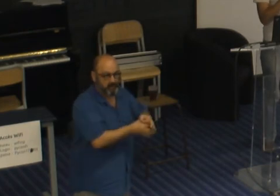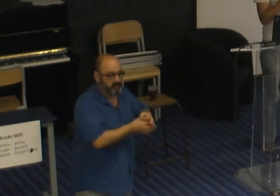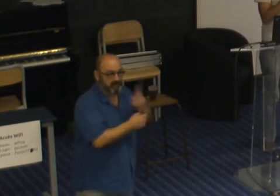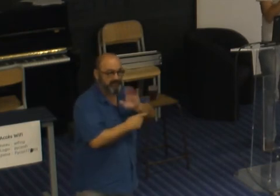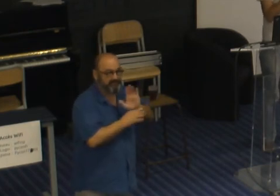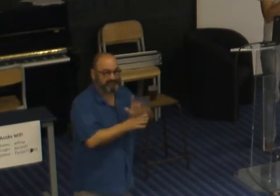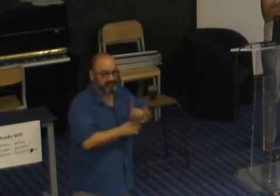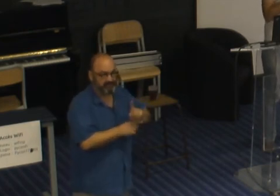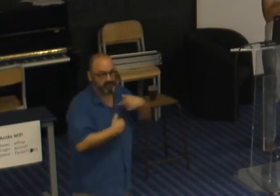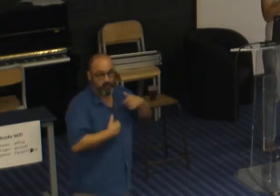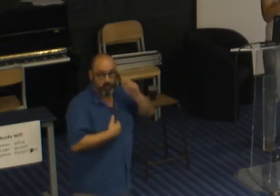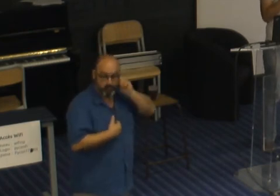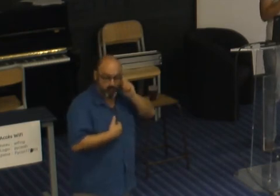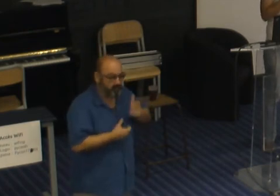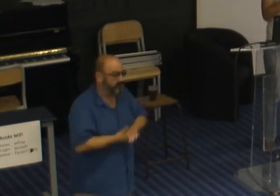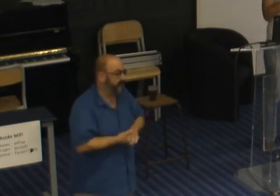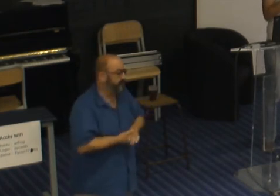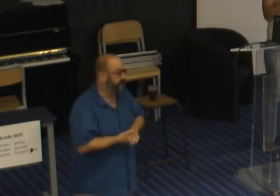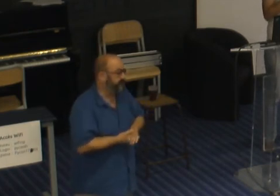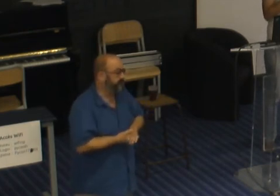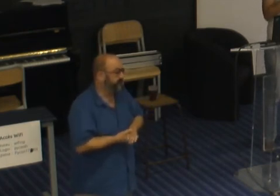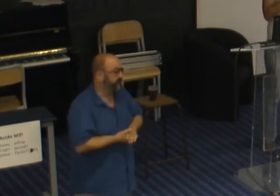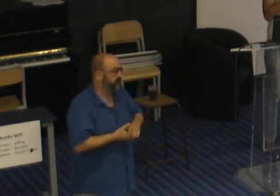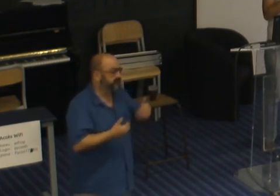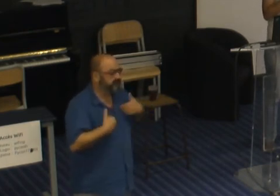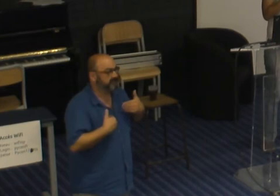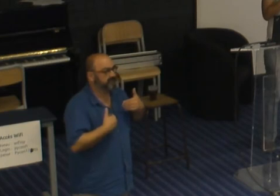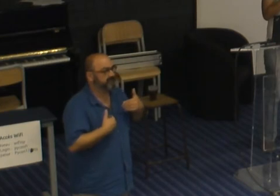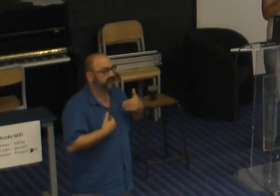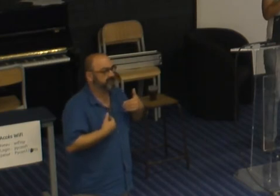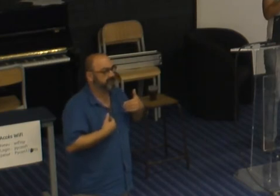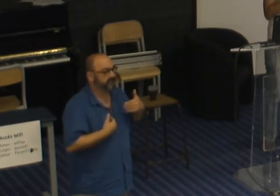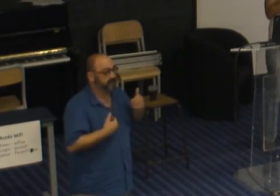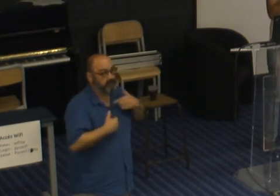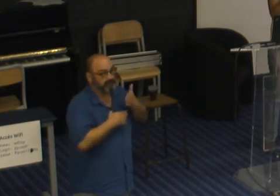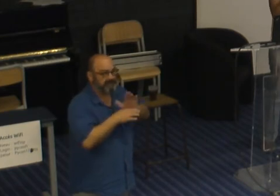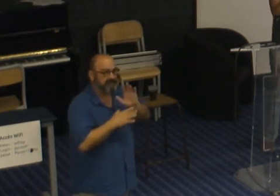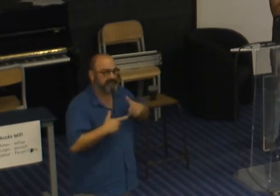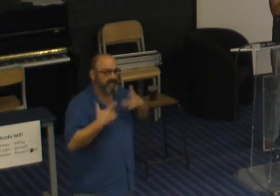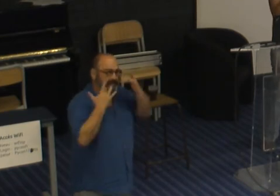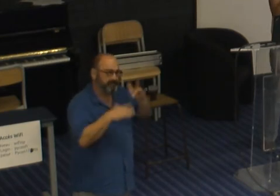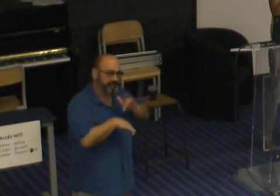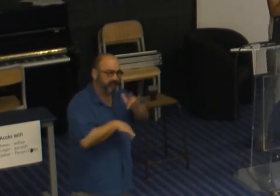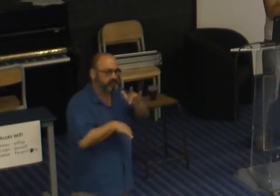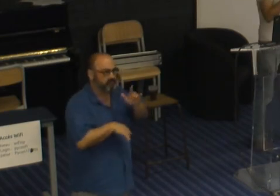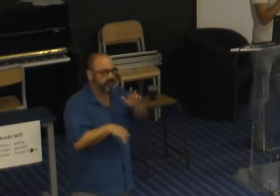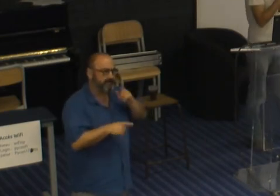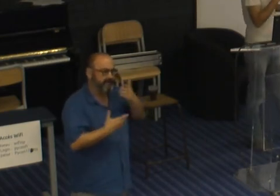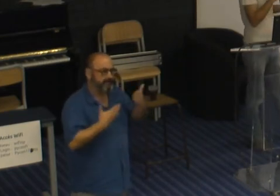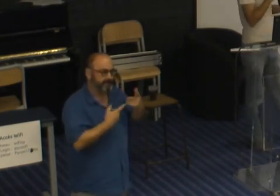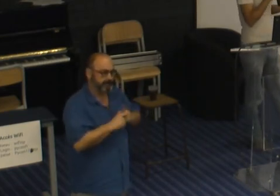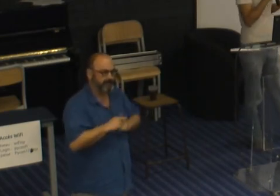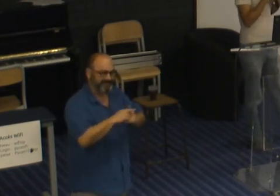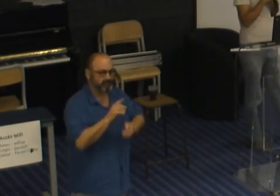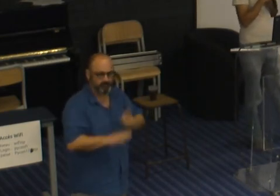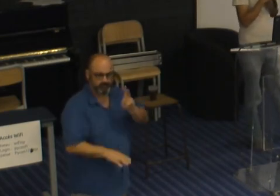visible parce que donc je suis homosexuel et je vous présente mon expérience qui est beaucoup plus positive parce que dans le